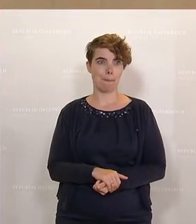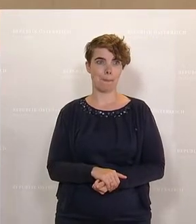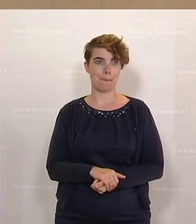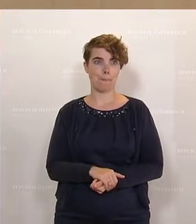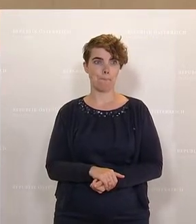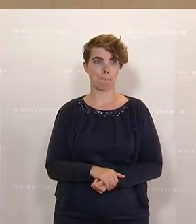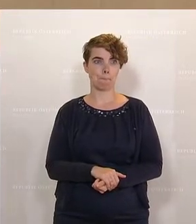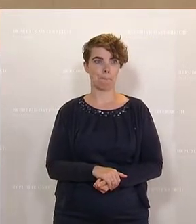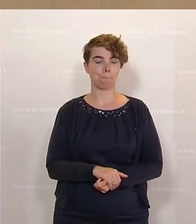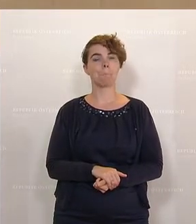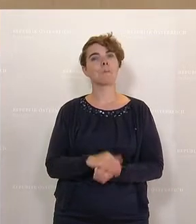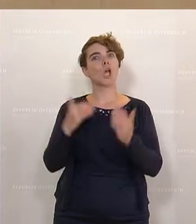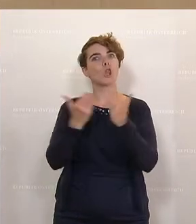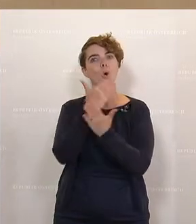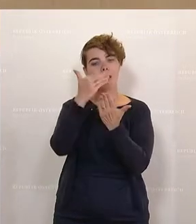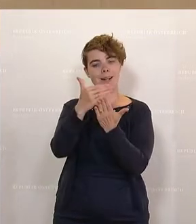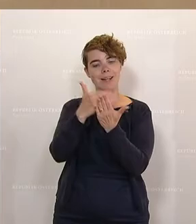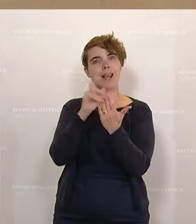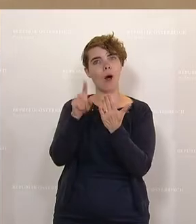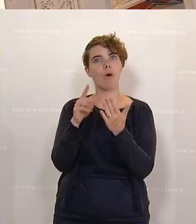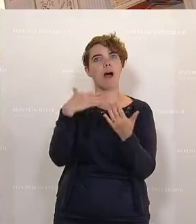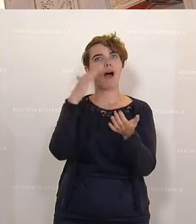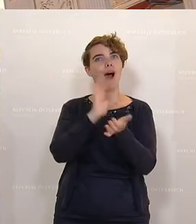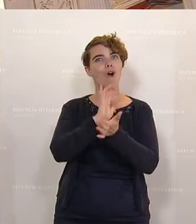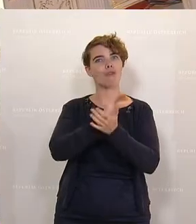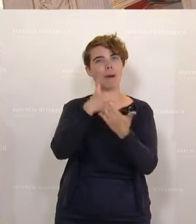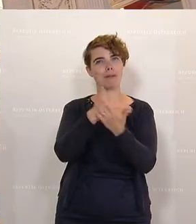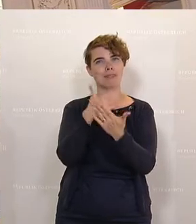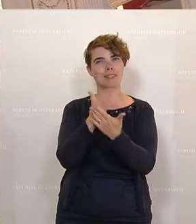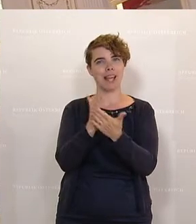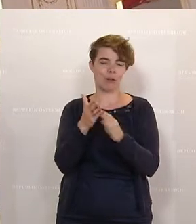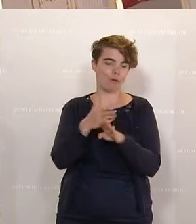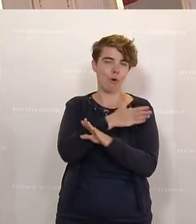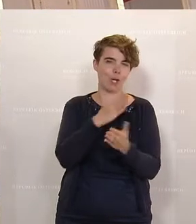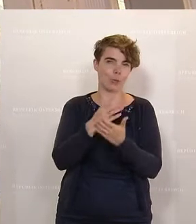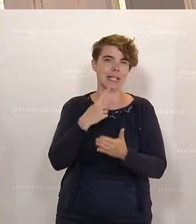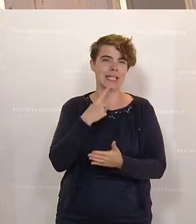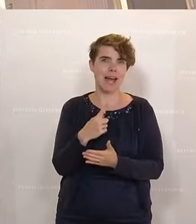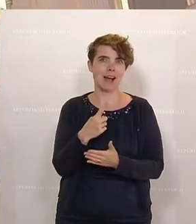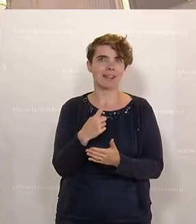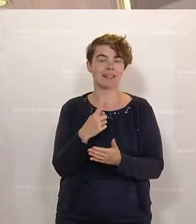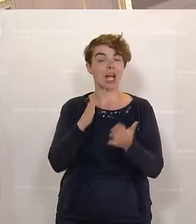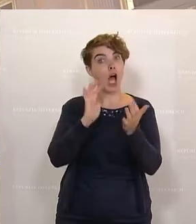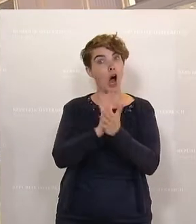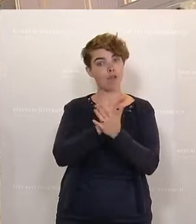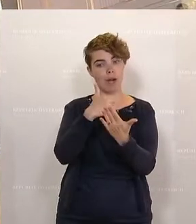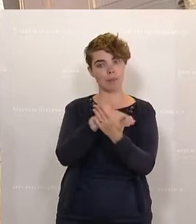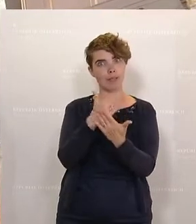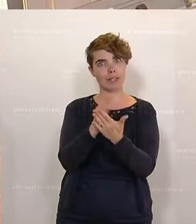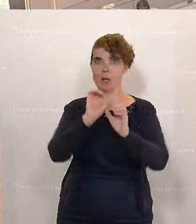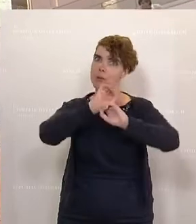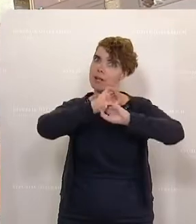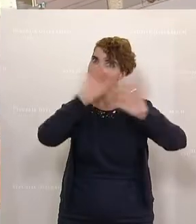Ebenfalls geregelt ist die Aufgabenverteilung. Ich habe es vorhin schon angesprochen, die Aufgabenverteilung, eine klare